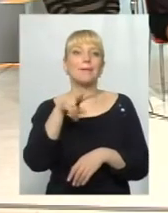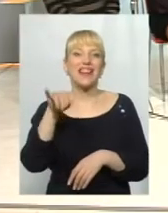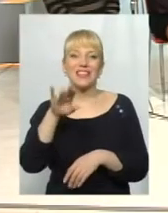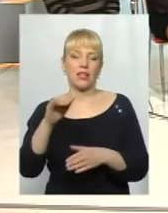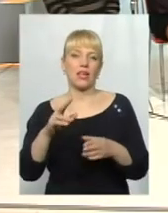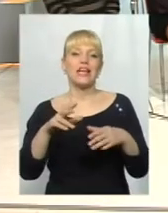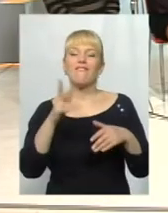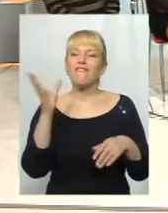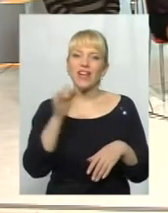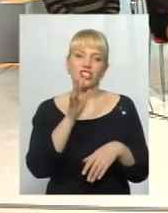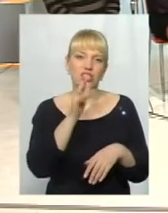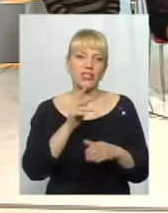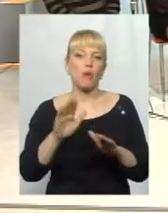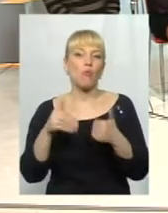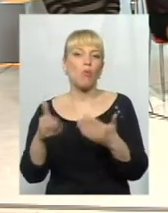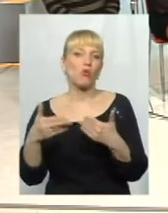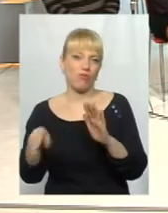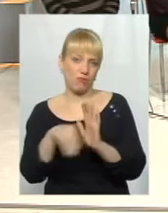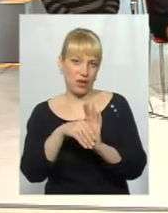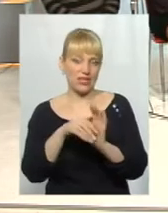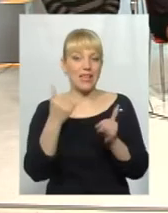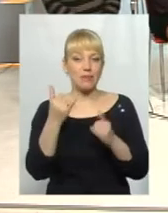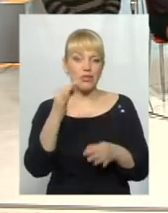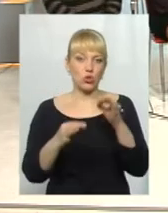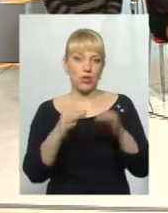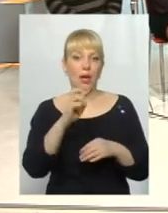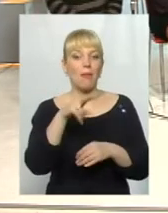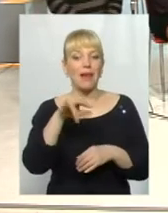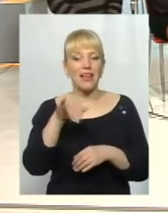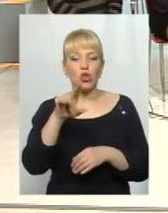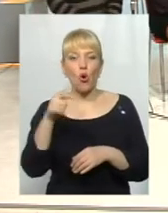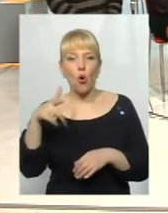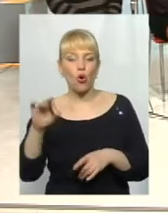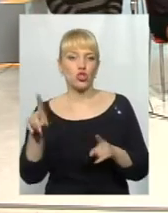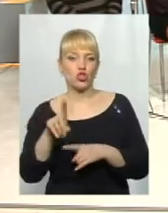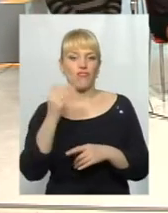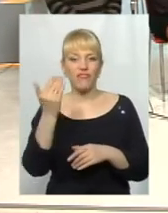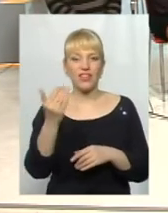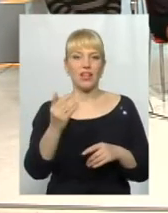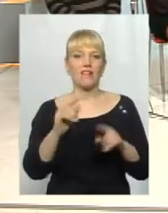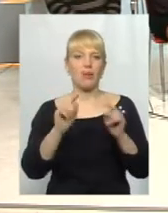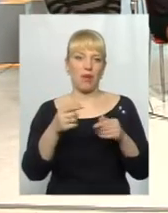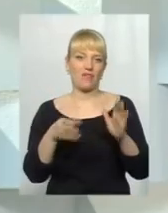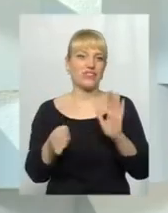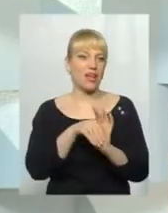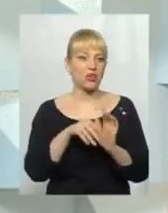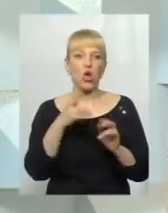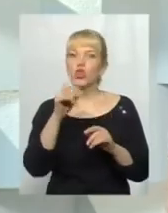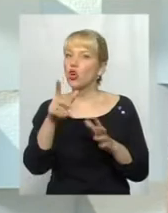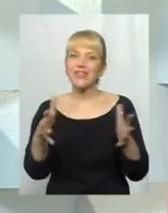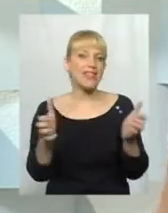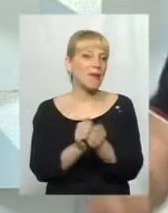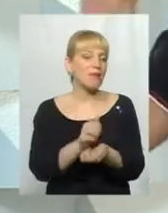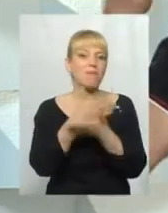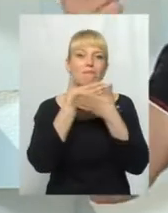якусь взятку. Тобто тут треба судити Блідогу сьогодні органам за те, що він вимагав взятки. Але на взятці не піймали